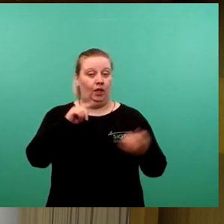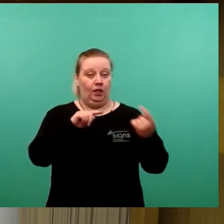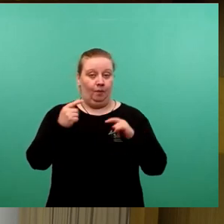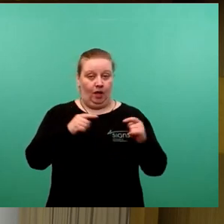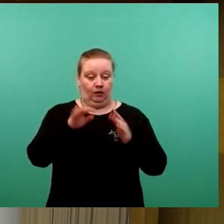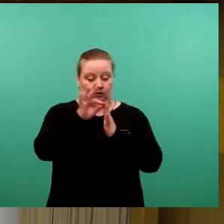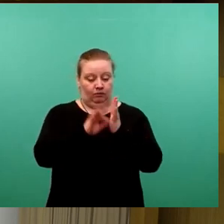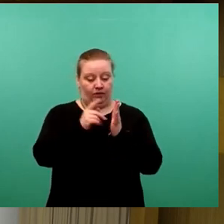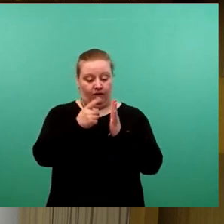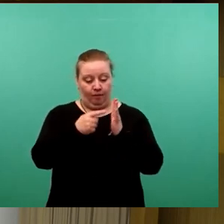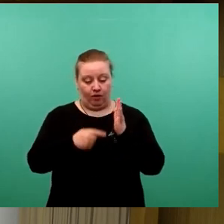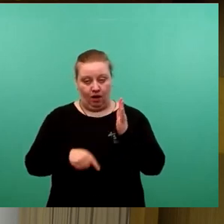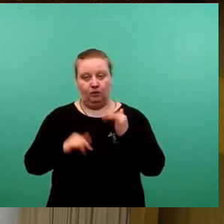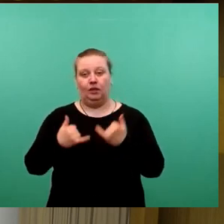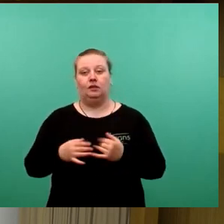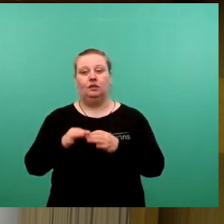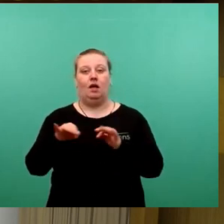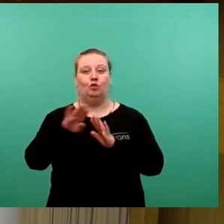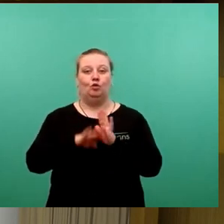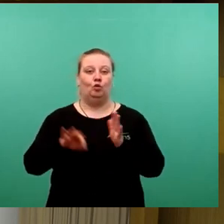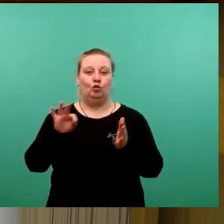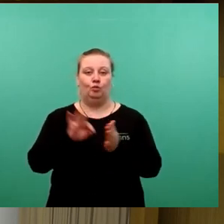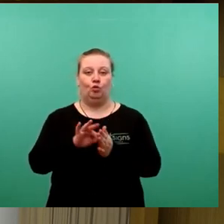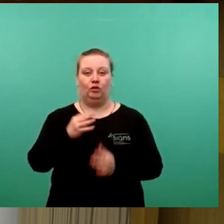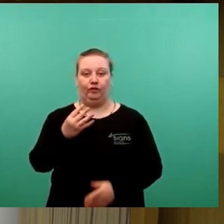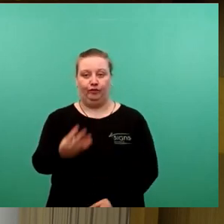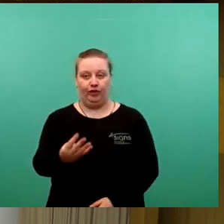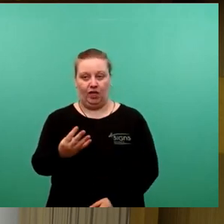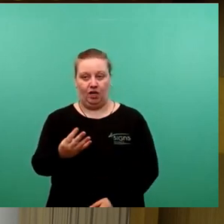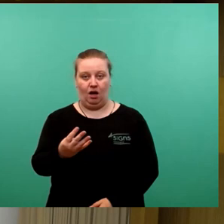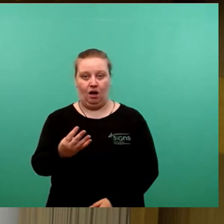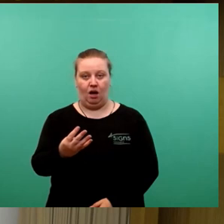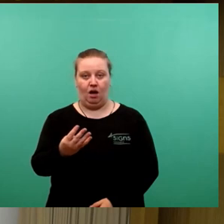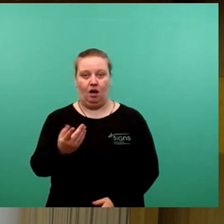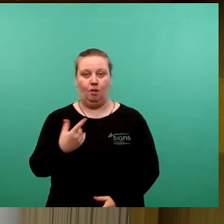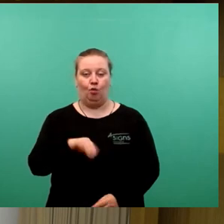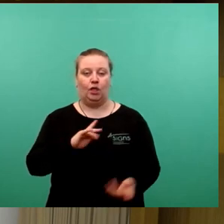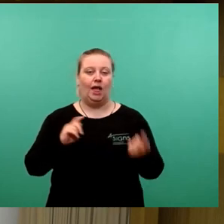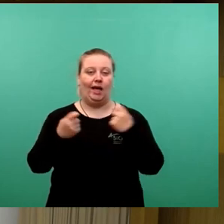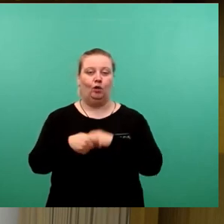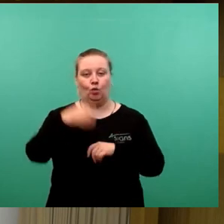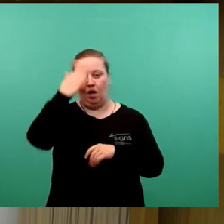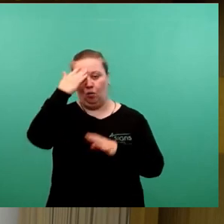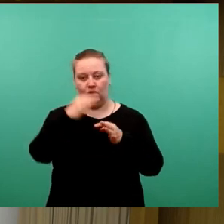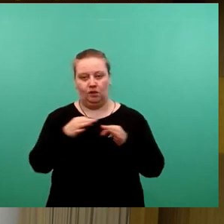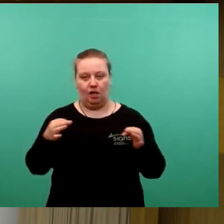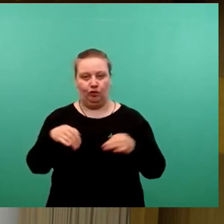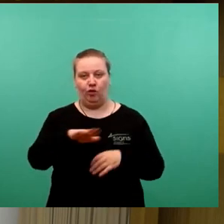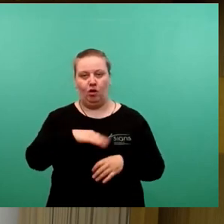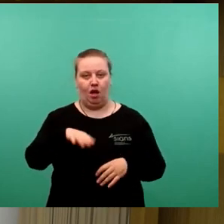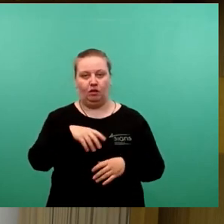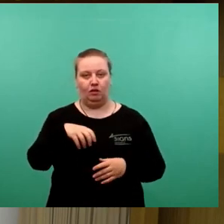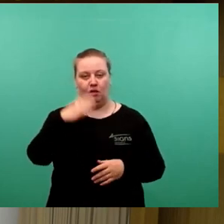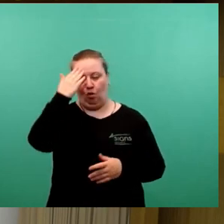Kommen wir zum Tagesordnungspunkt 4, der Satzung zur Änderung der Hauptsatzung der Landeshauptstadt Dresden.